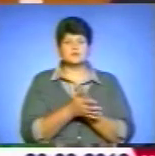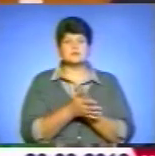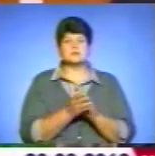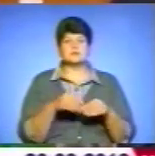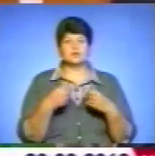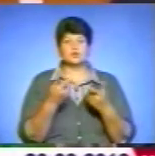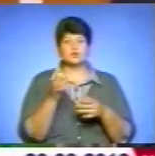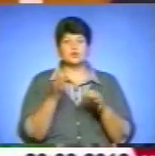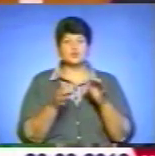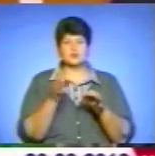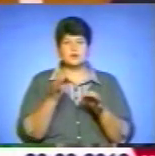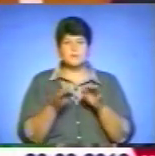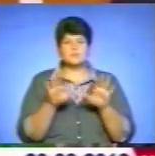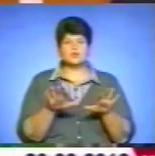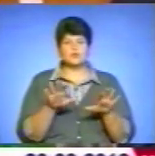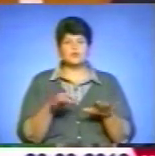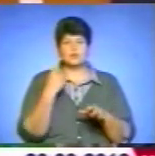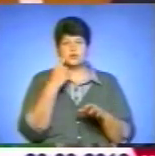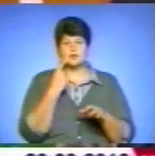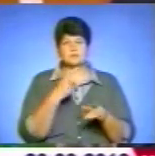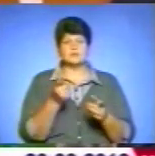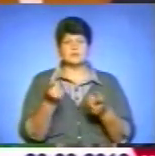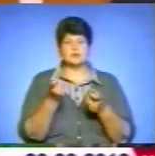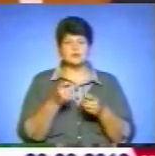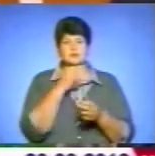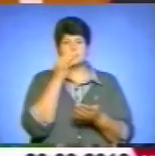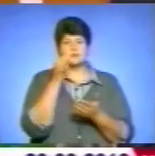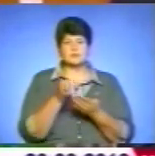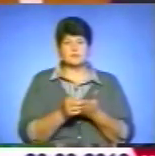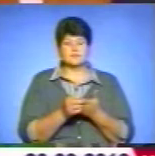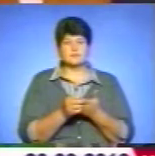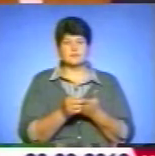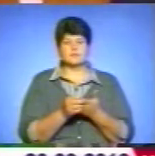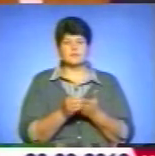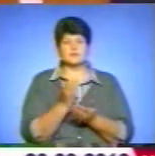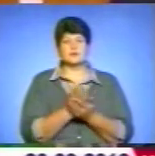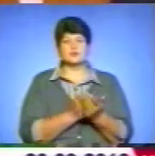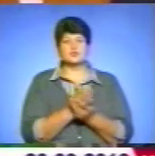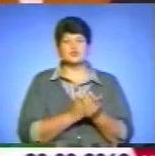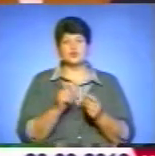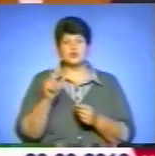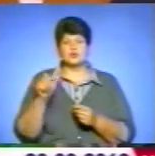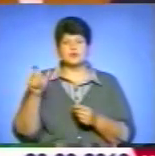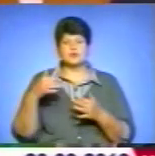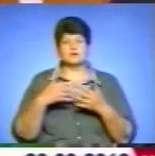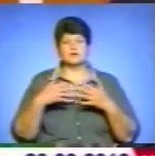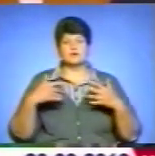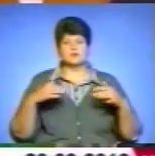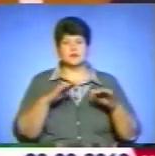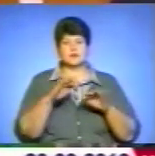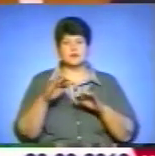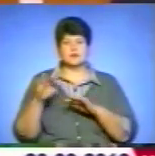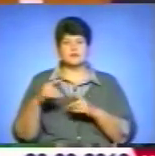доходять до суду. Посадові особи притягуються до відповідальності, чиновники розлічних рівнів,